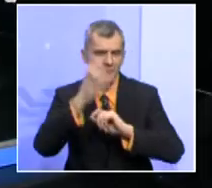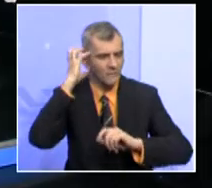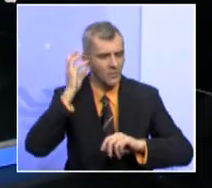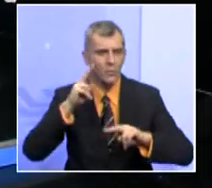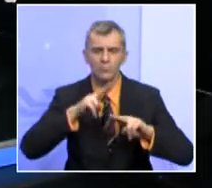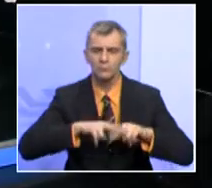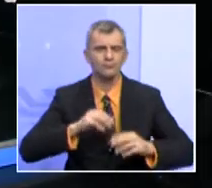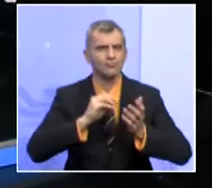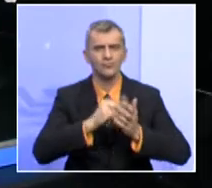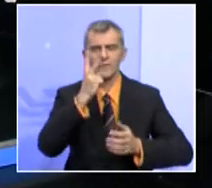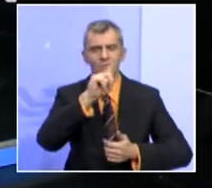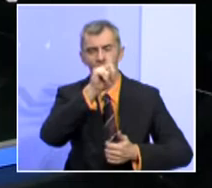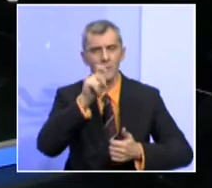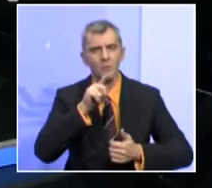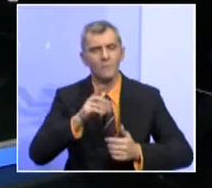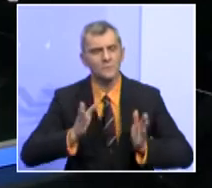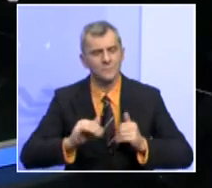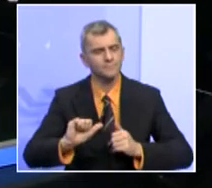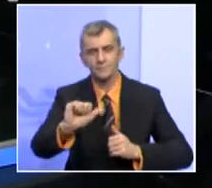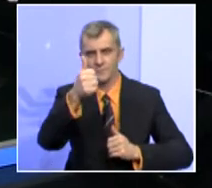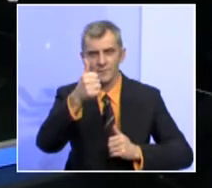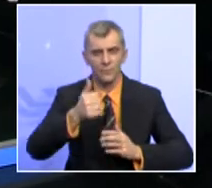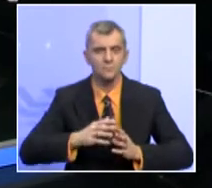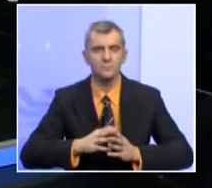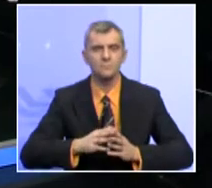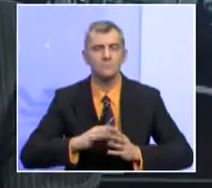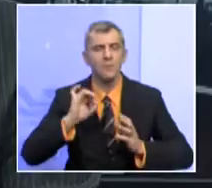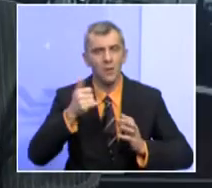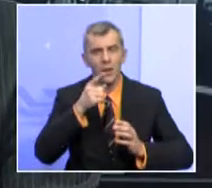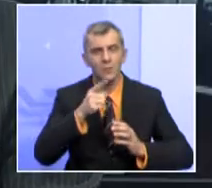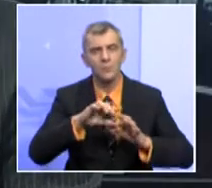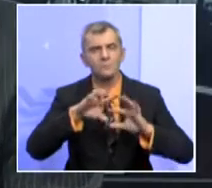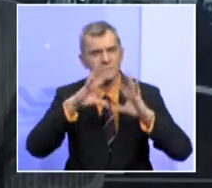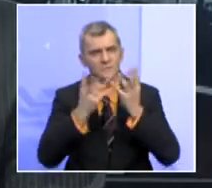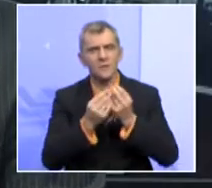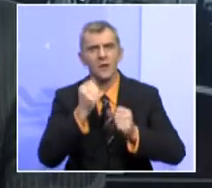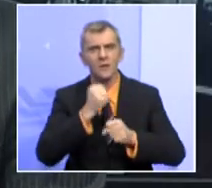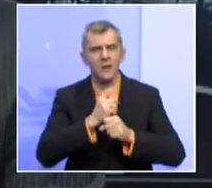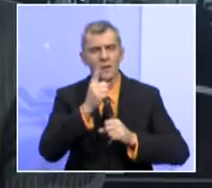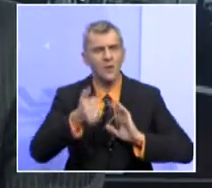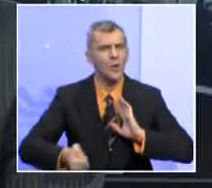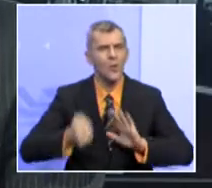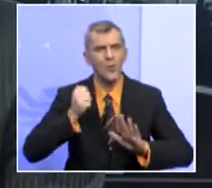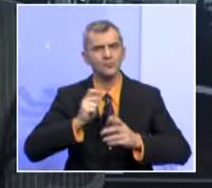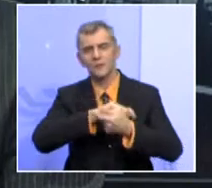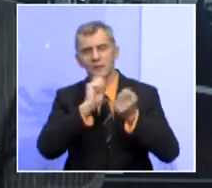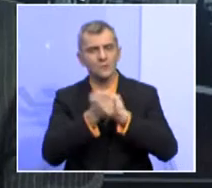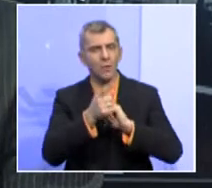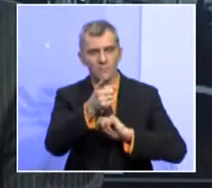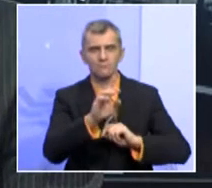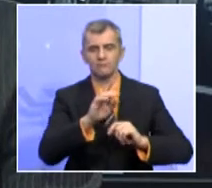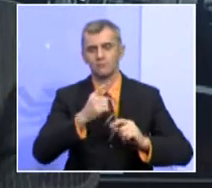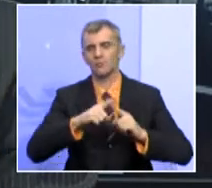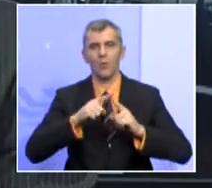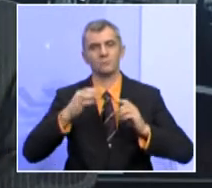dva pitanja iz ovog seta. Prvo, je li to sve radite i kočite rekonstrukciju da bi ostali predsjednik Federacije